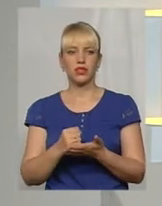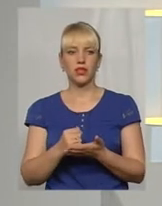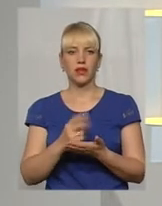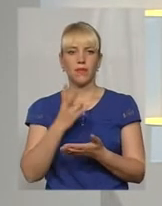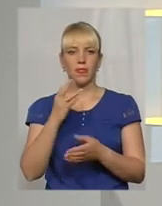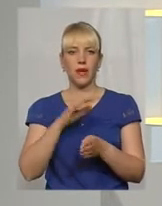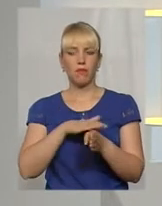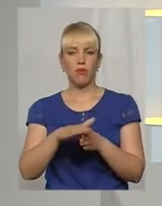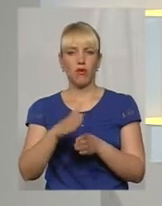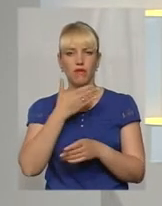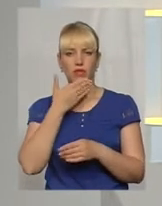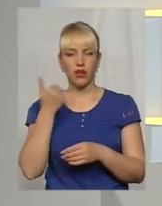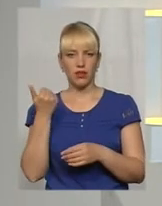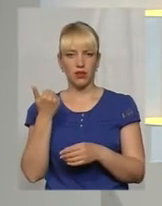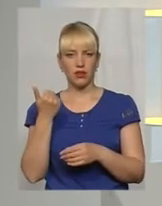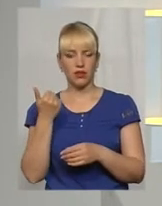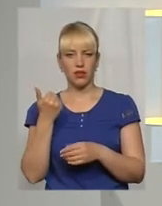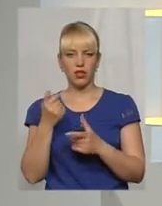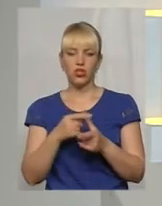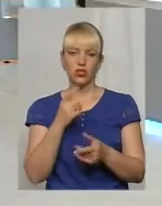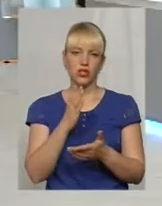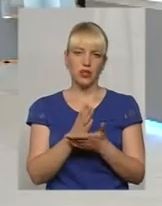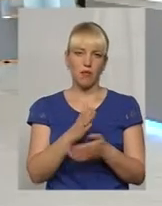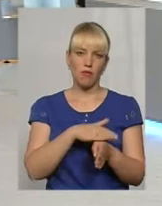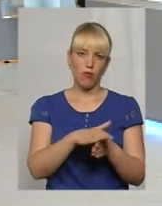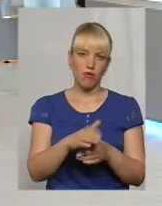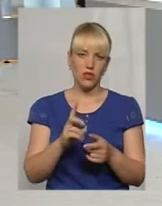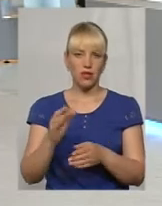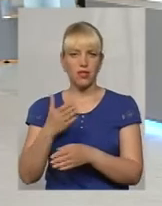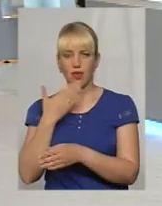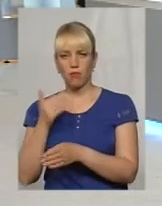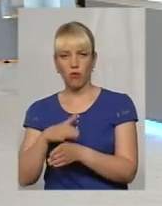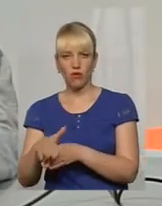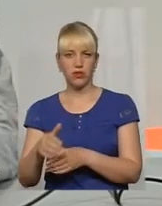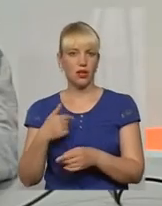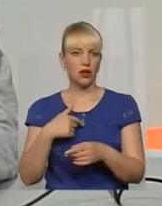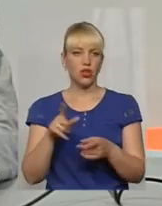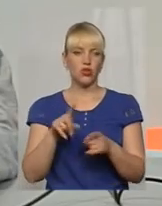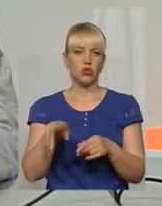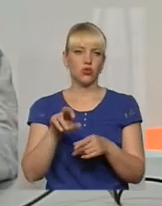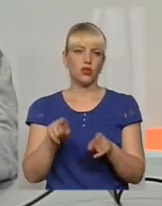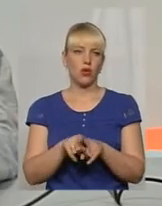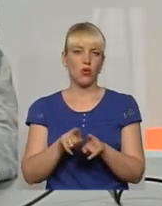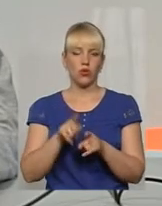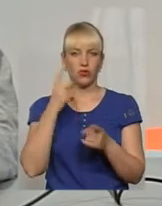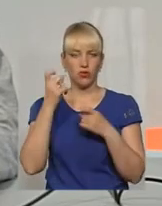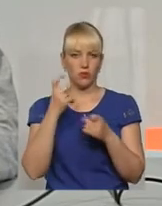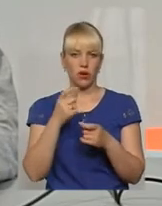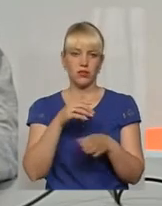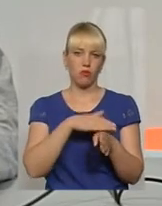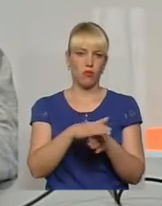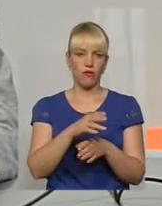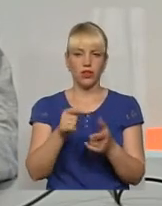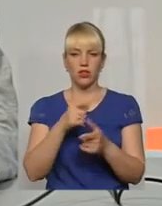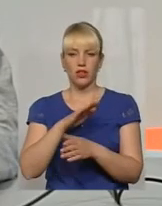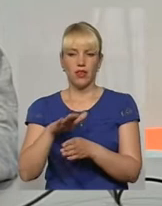буває він повний? Чи взагалі є така інформація? Ну, з приводу такої інформації, повний чи неповний, ми поки що не